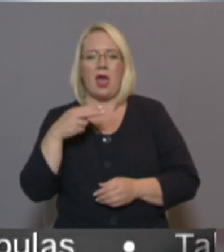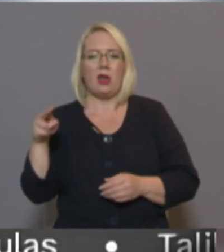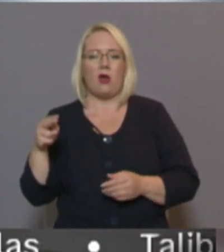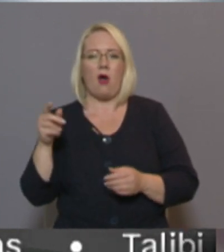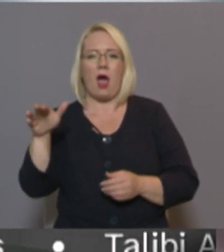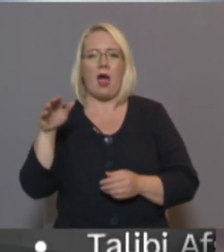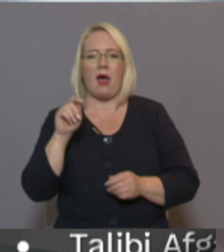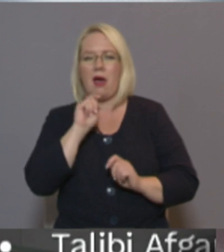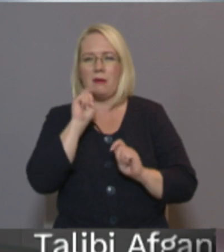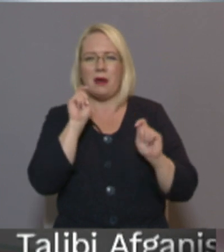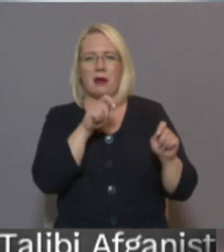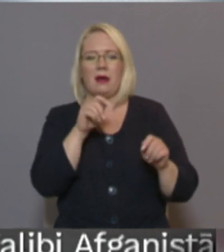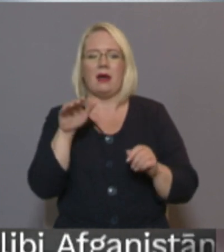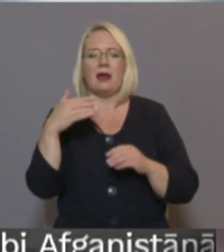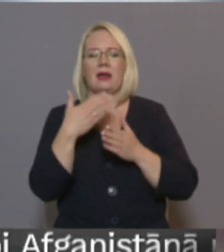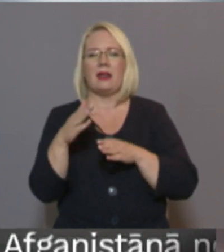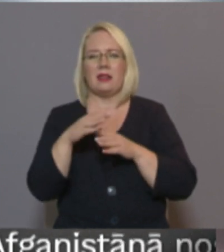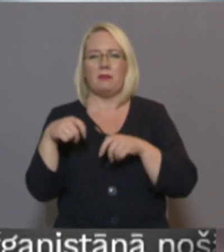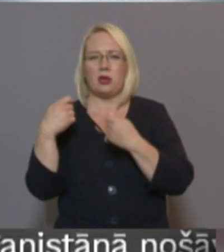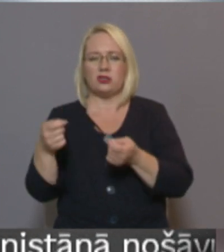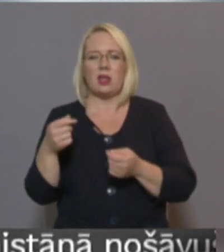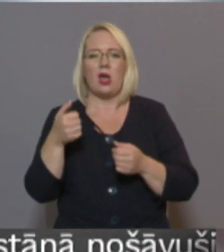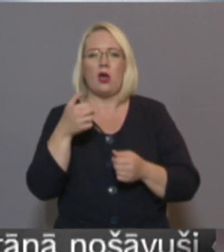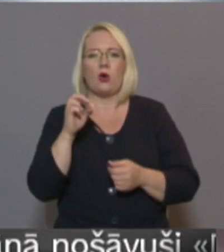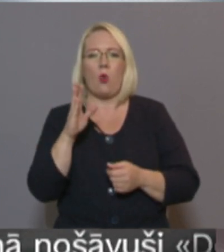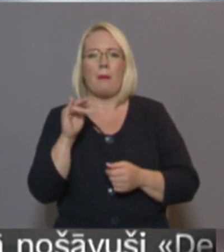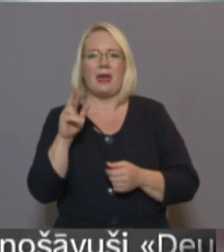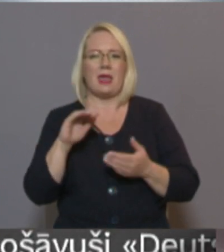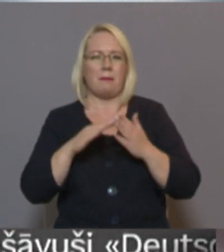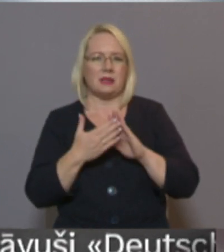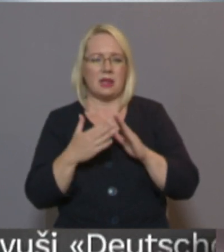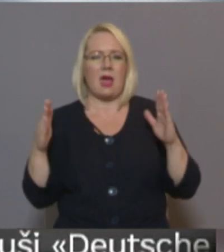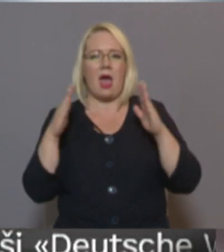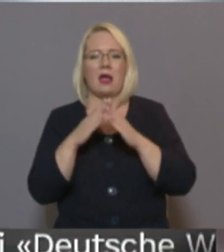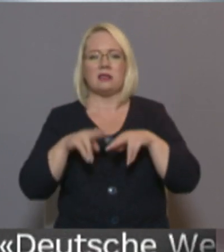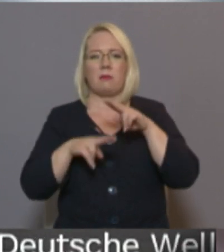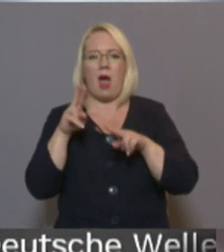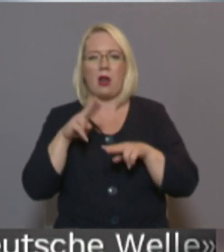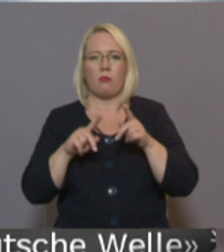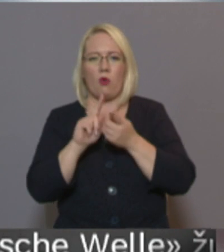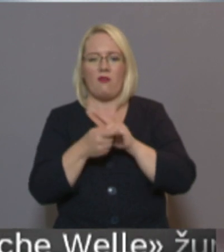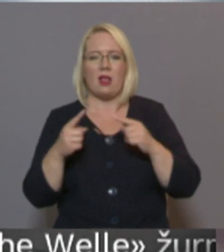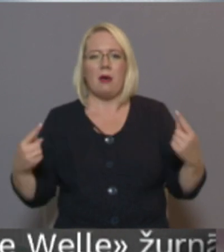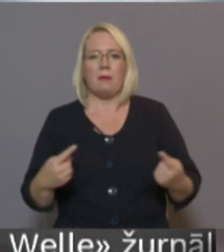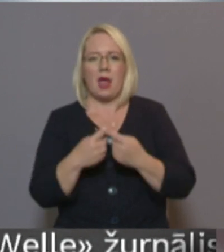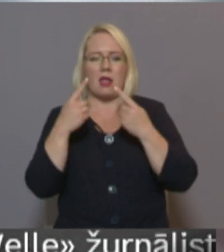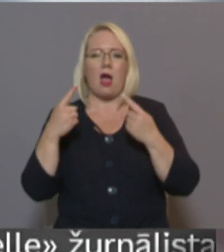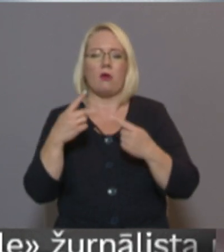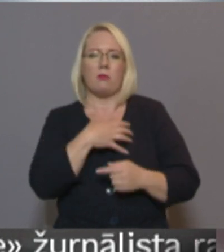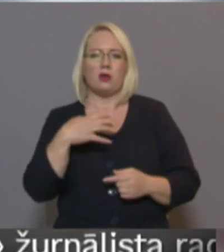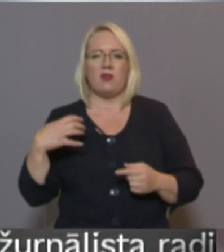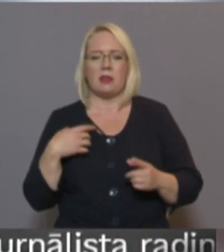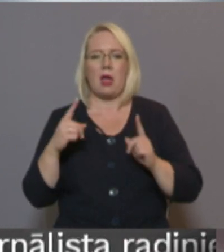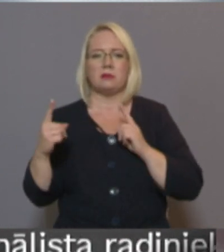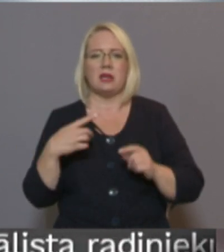piešķiršanu dienvitkurzemes novada Grobiņas pilsētai ēkas pārbūvēja, lai to pielāgotu vietu varas administrācijas vajadzībām.